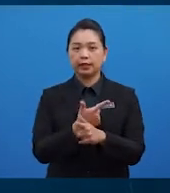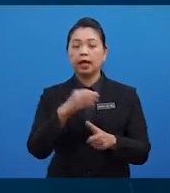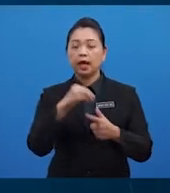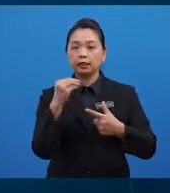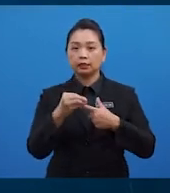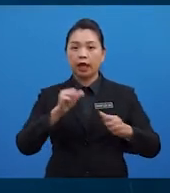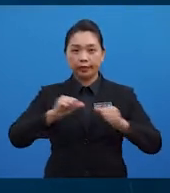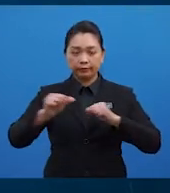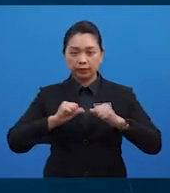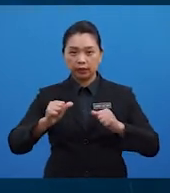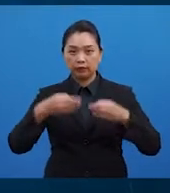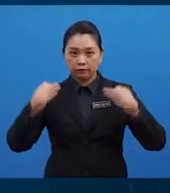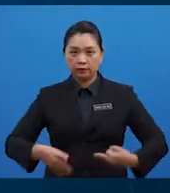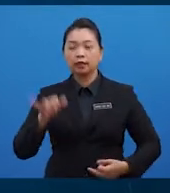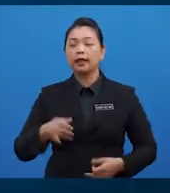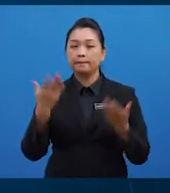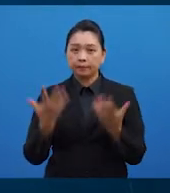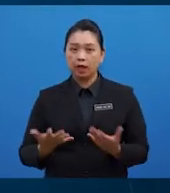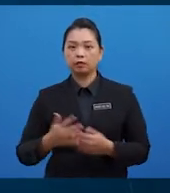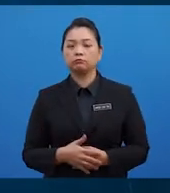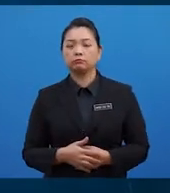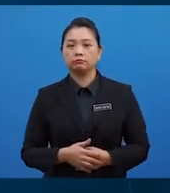aktiviti fizikal yang berat.